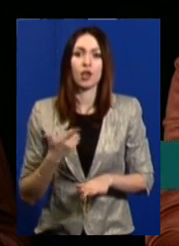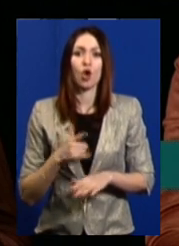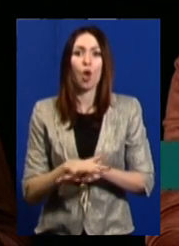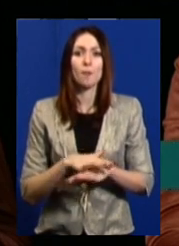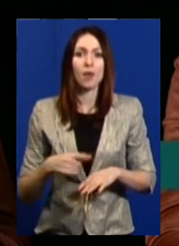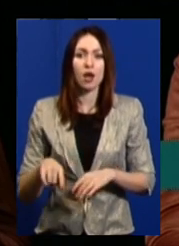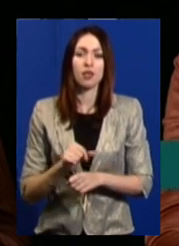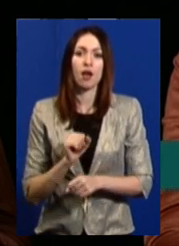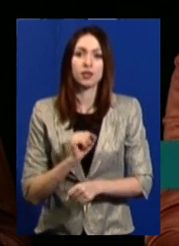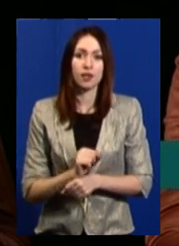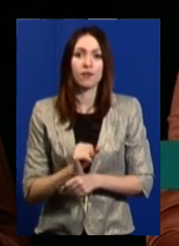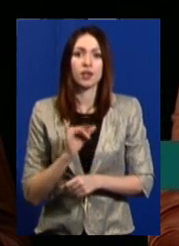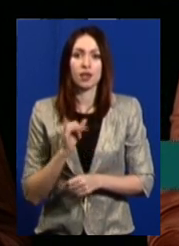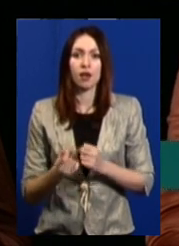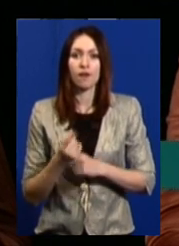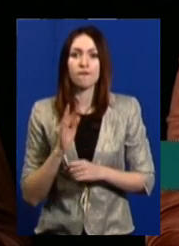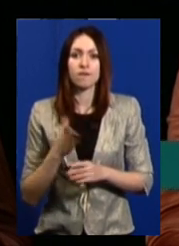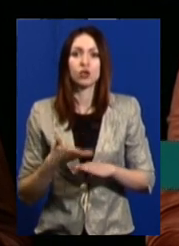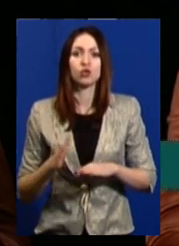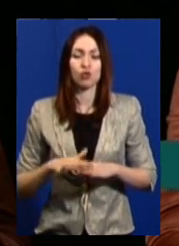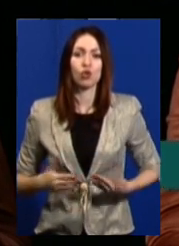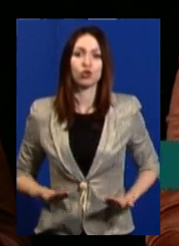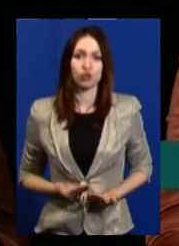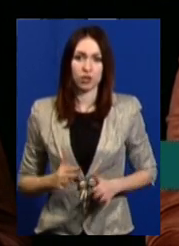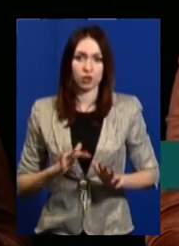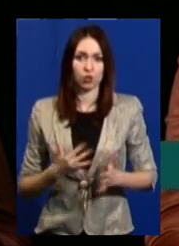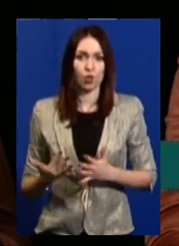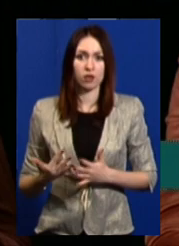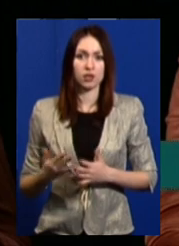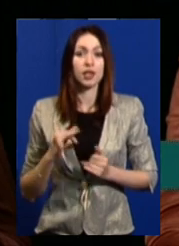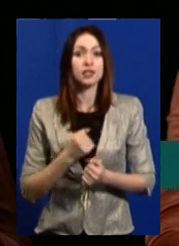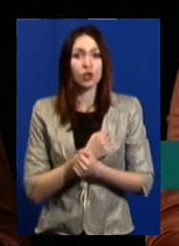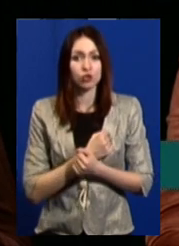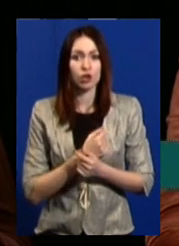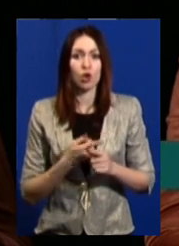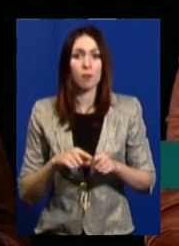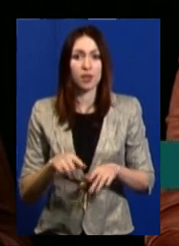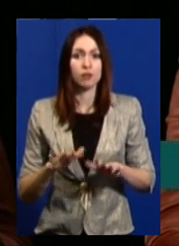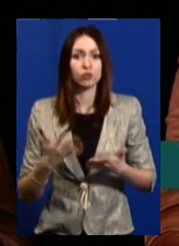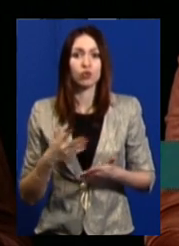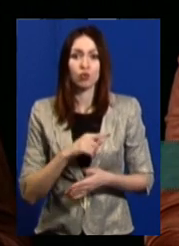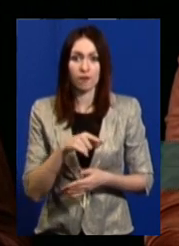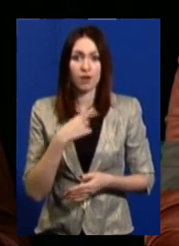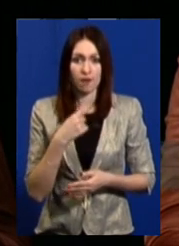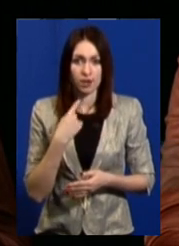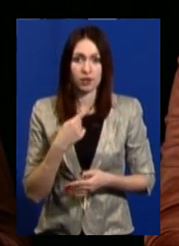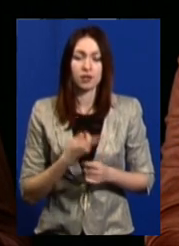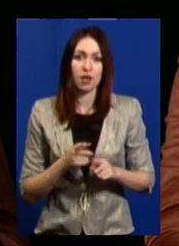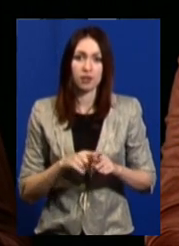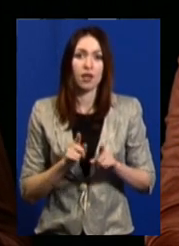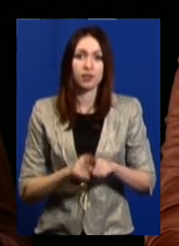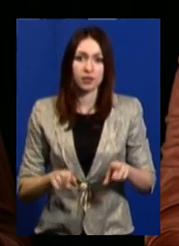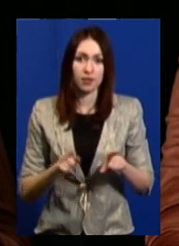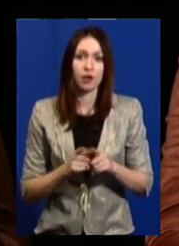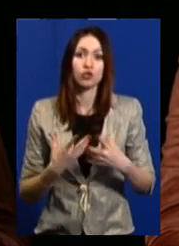зупиняється і опиняється у складних життєвих обставинах. І, на жаль, саме про цей випадок, який ви кажете, це також